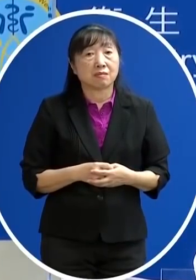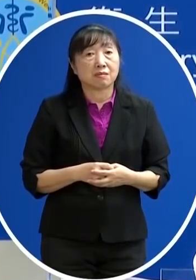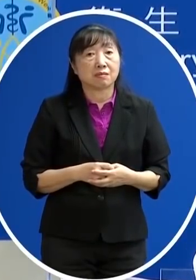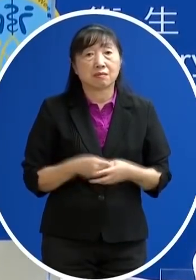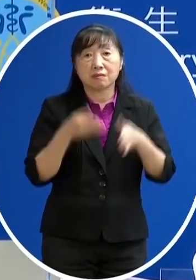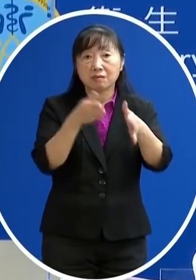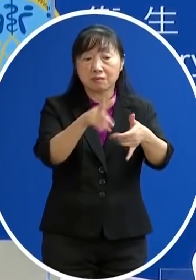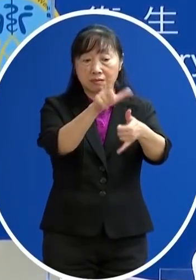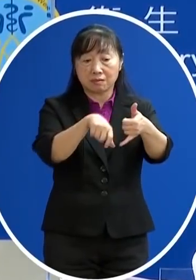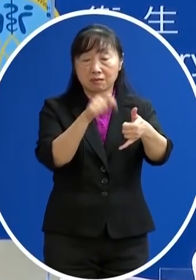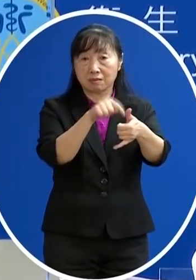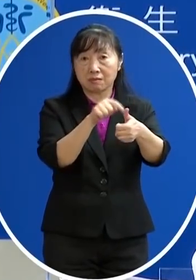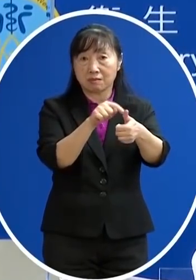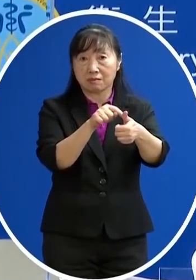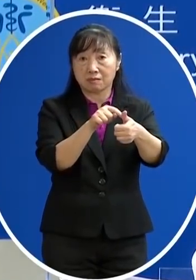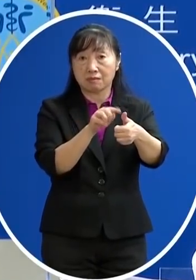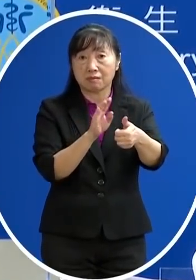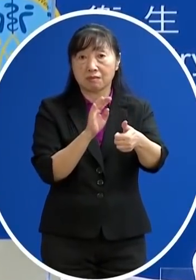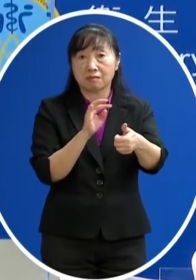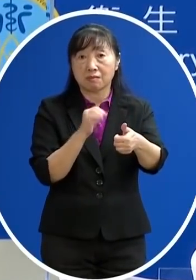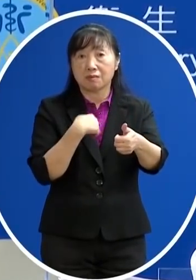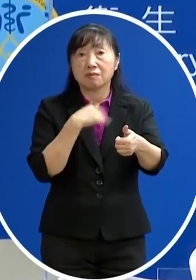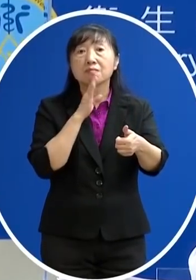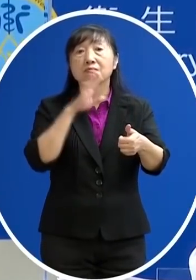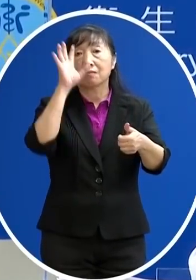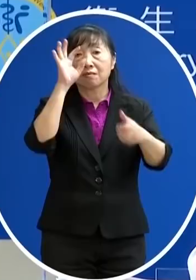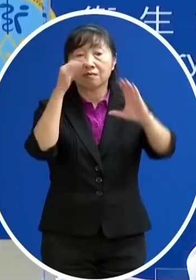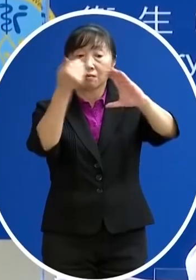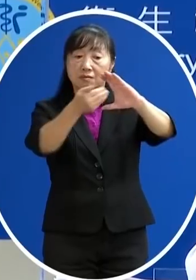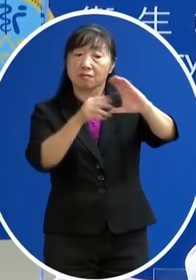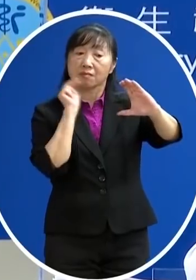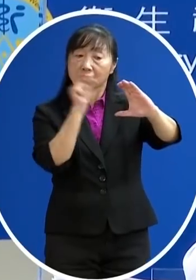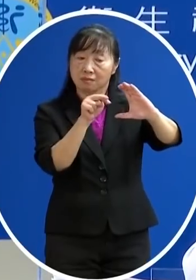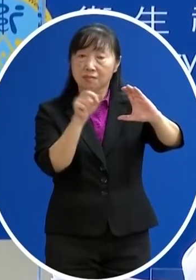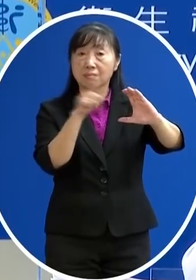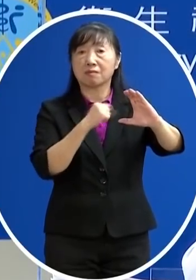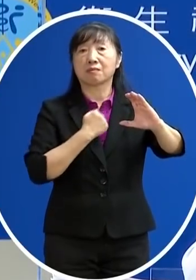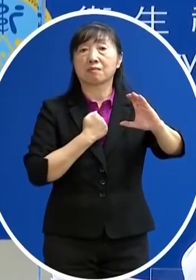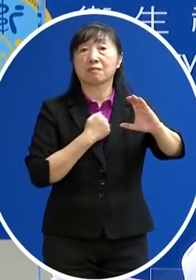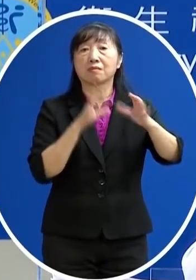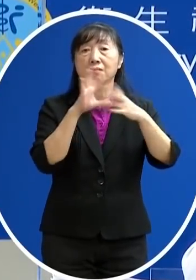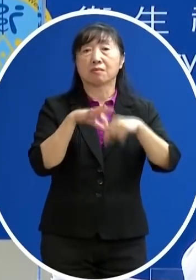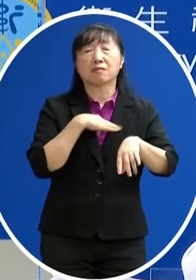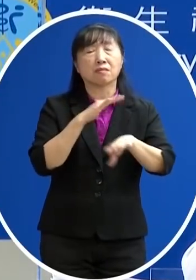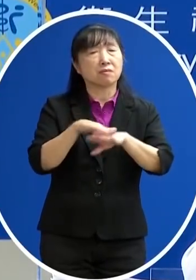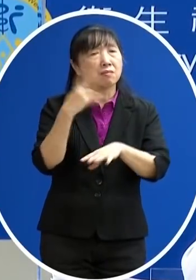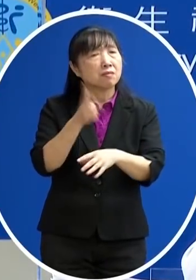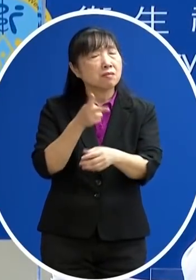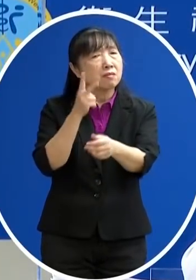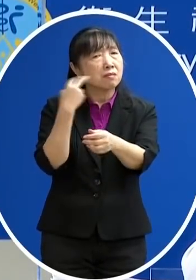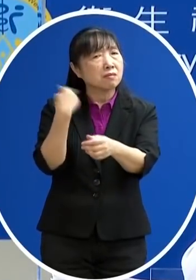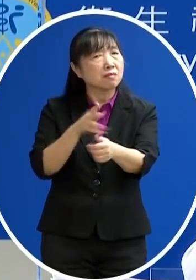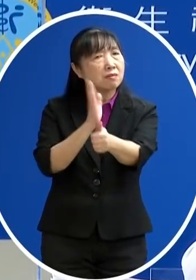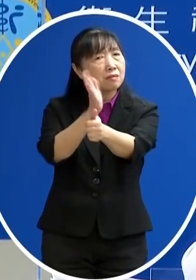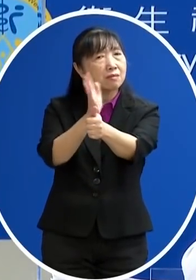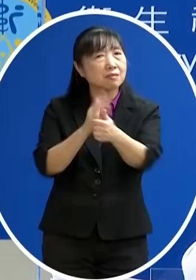這例我是看到媒體報導啦 那我們會再去了解 那看起來是